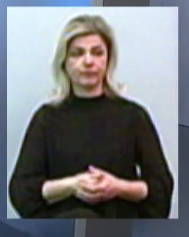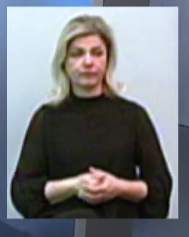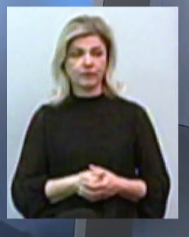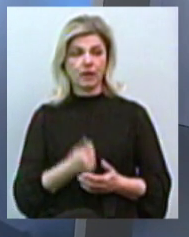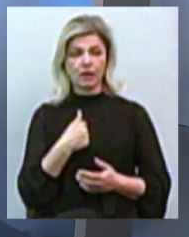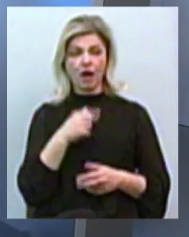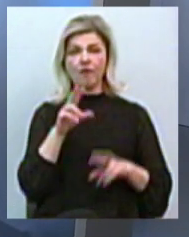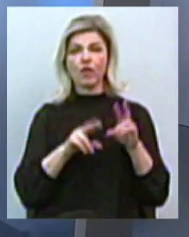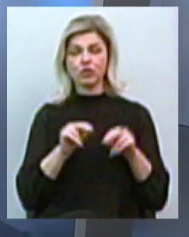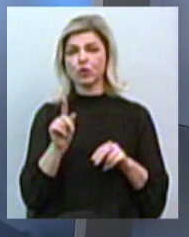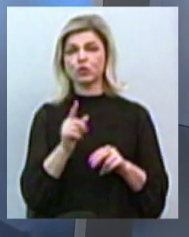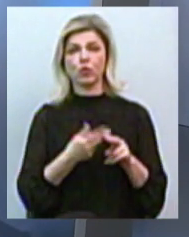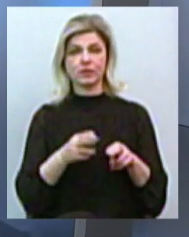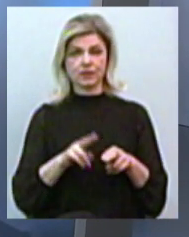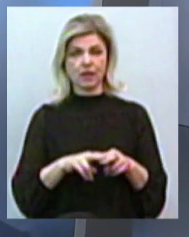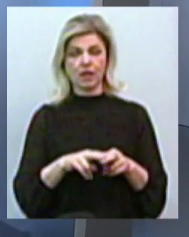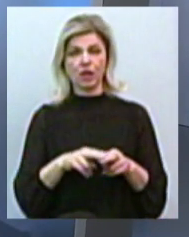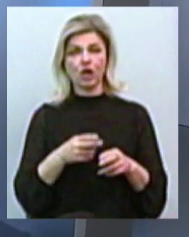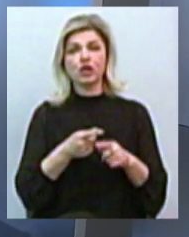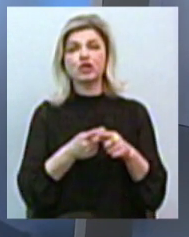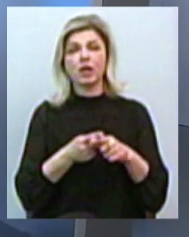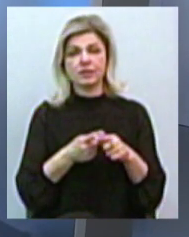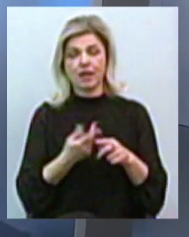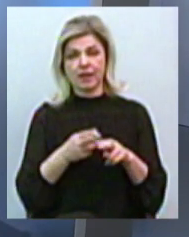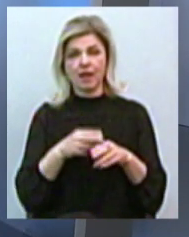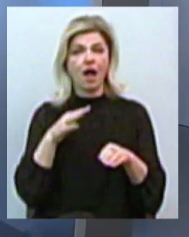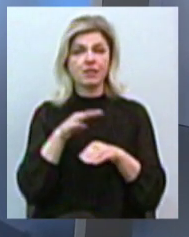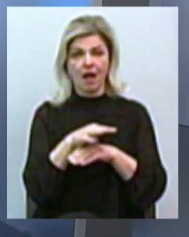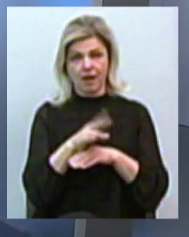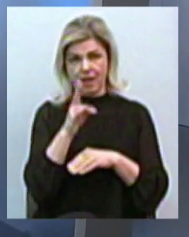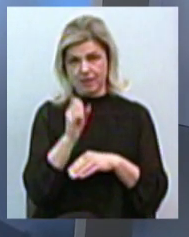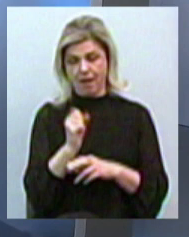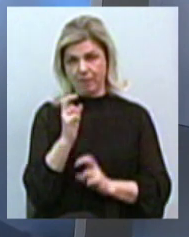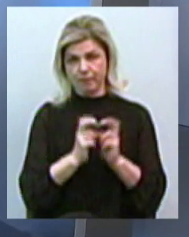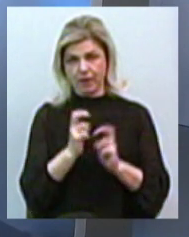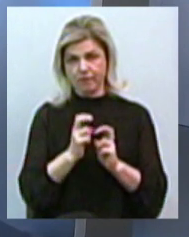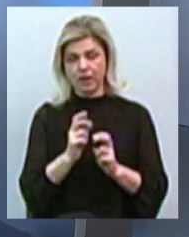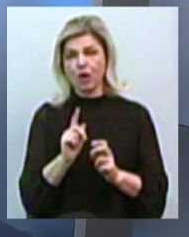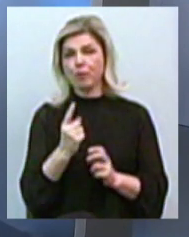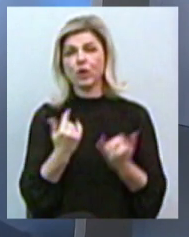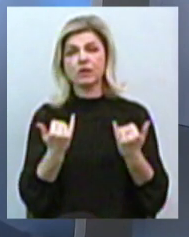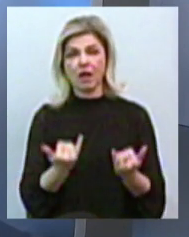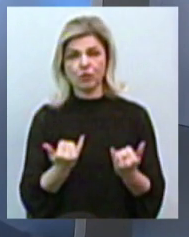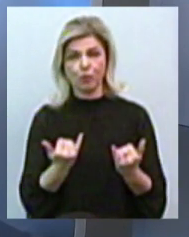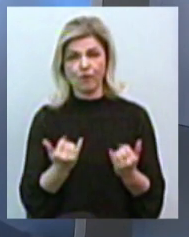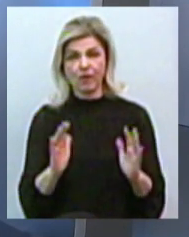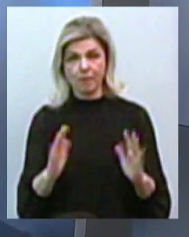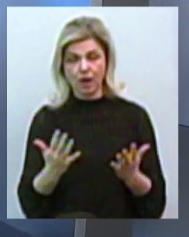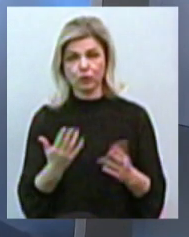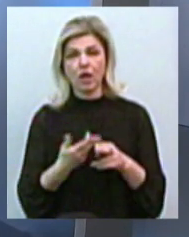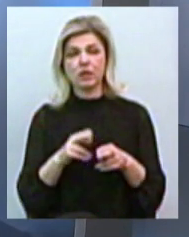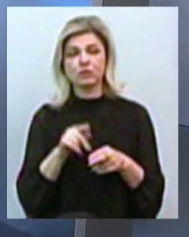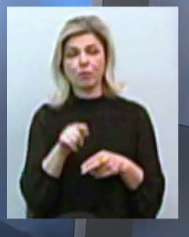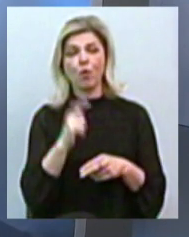вважаю, що це просто є частина однієї атаки на підприємство, просто в даному випадку по цьому